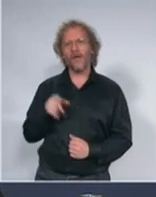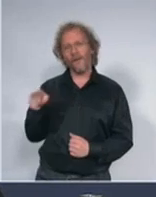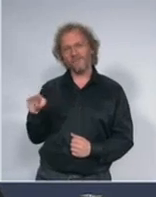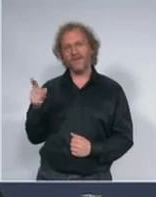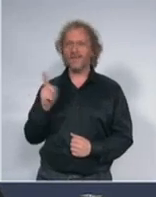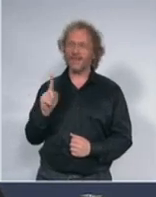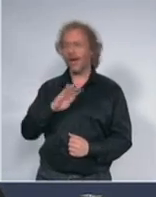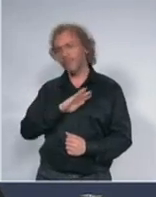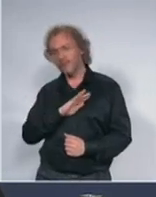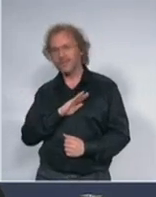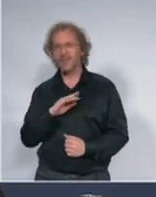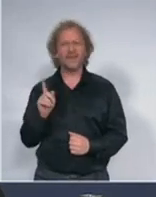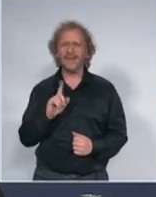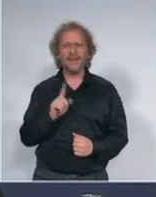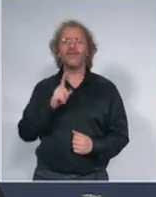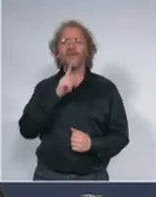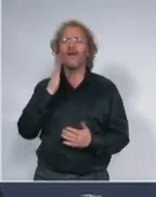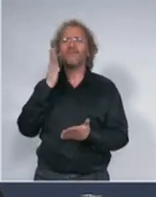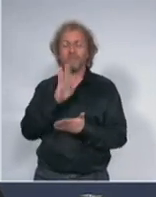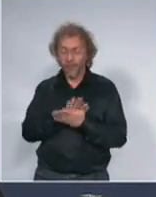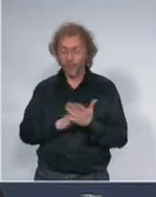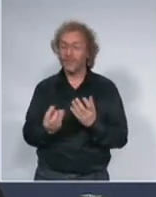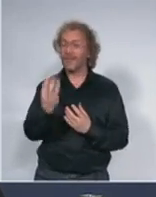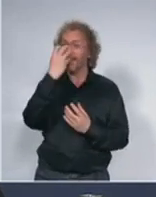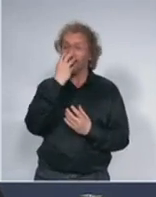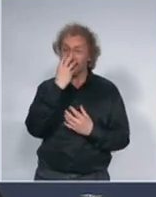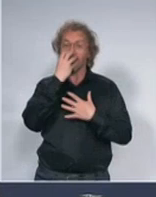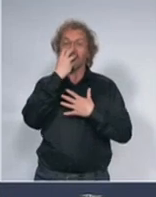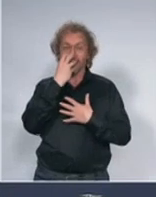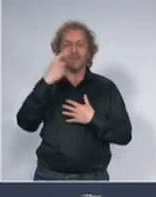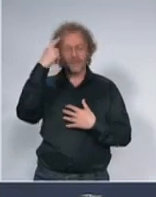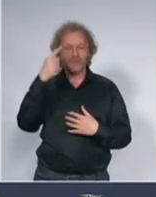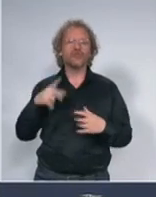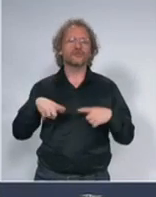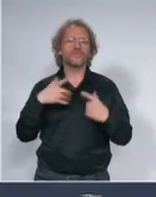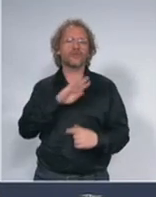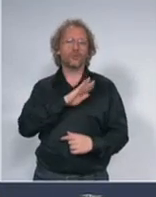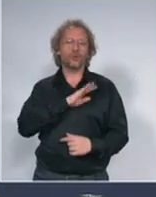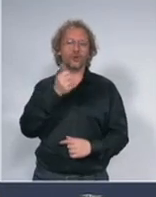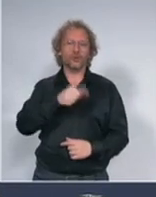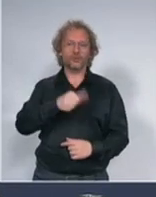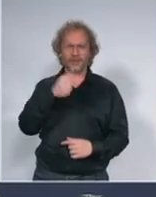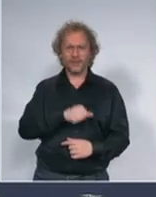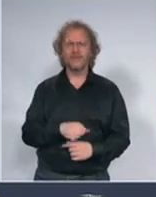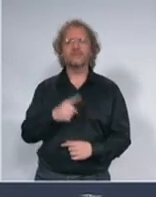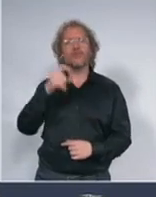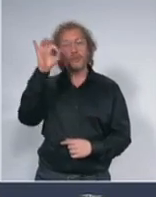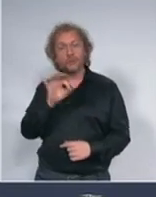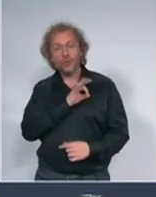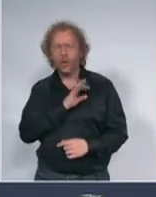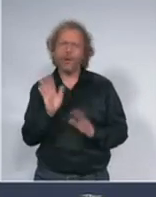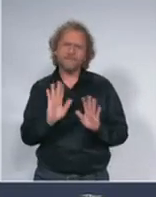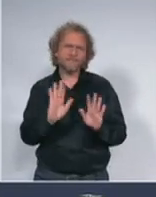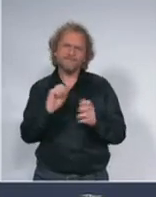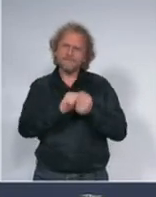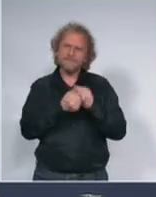do respiratora on je životno ugrožen ali ne mora da znači da će da umre znate to treba da bude